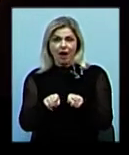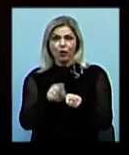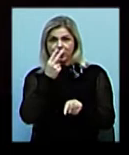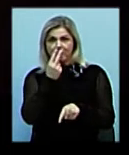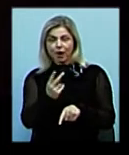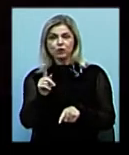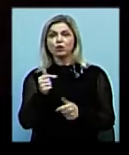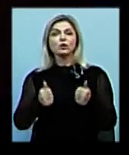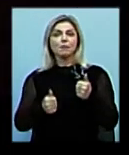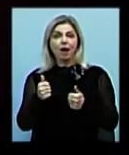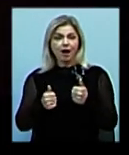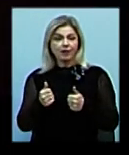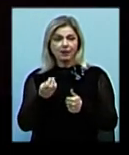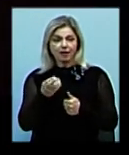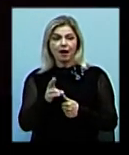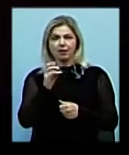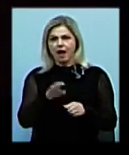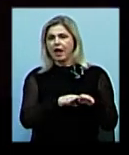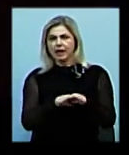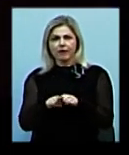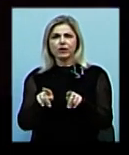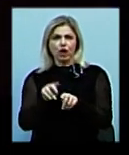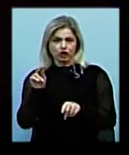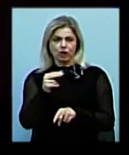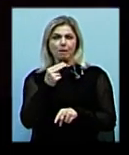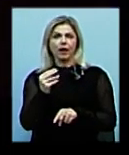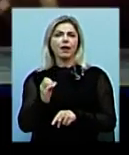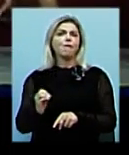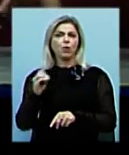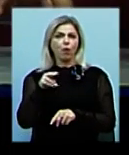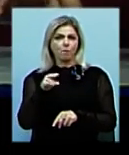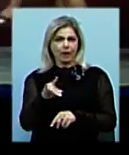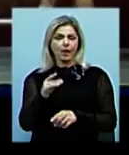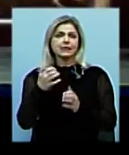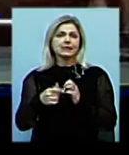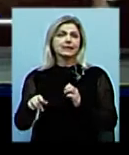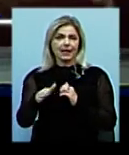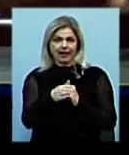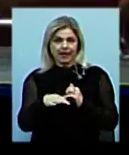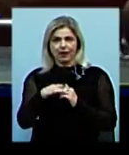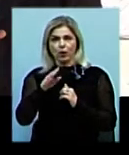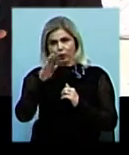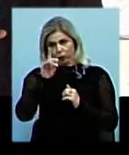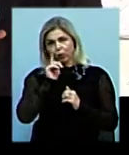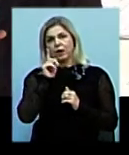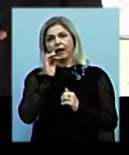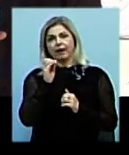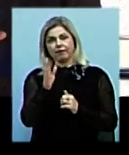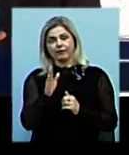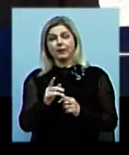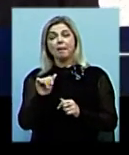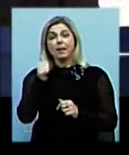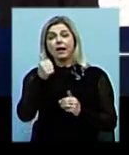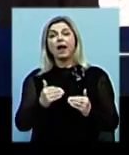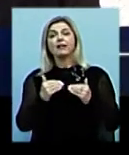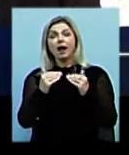змагання на рівні такого, знаєте, чемпіонату Європи серед юнаків. Перший етап змагань